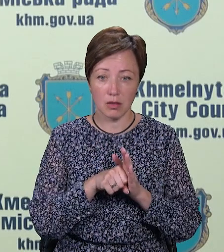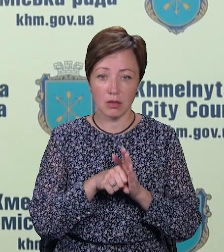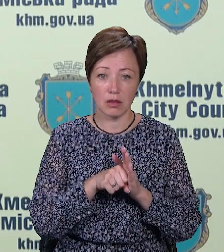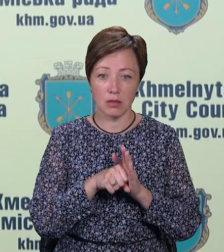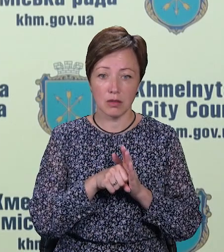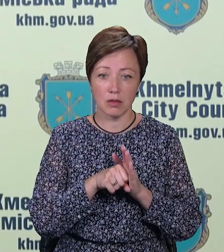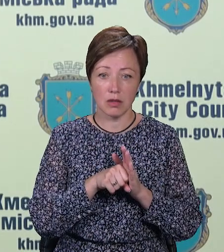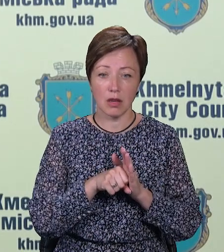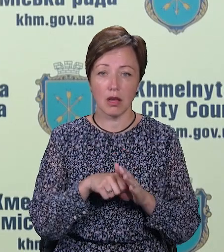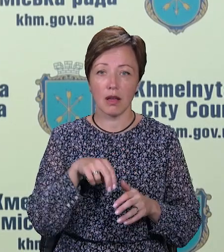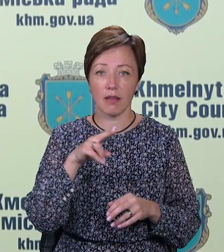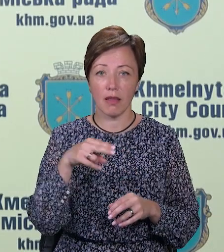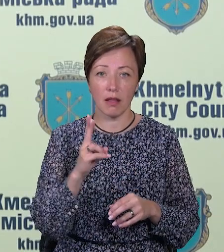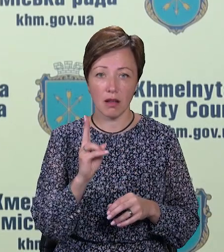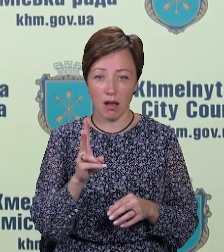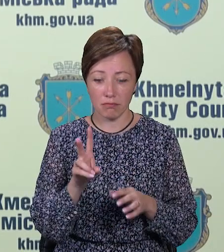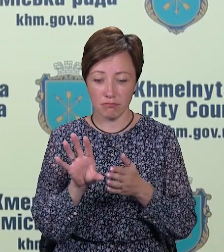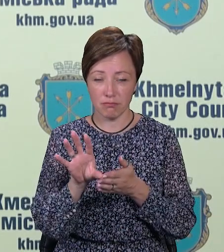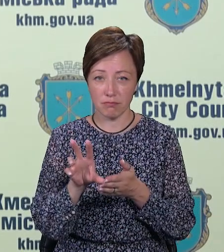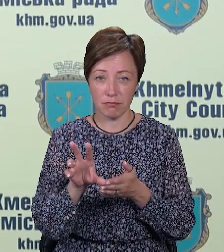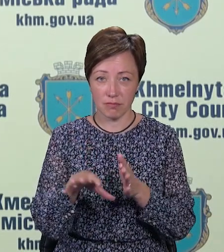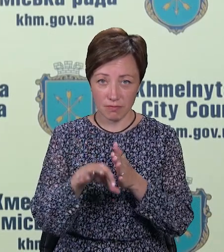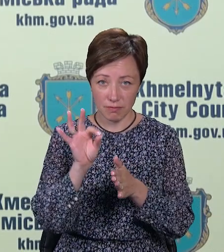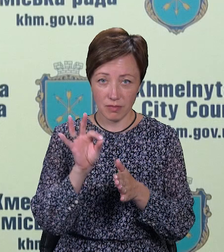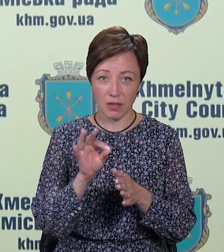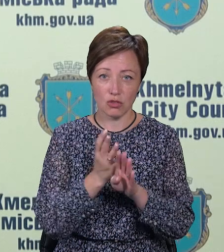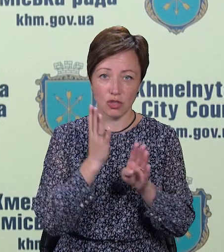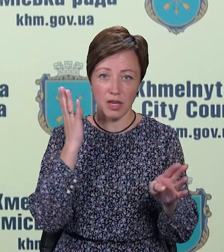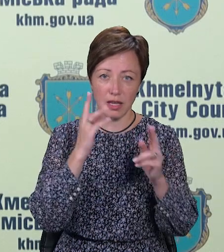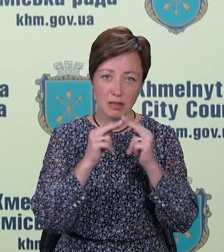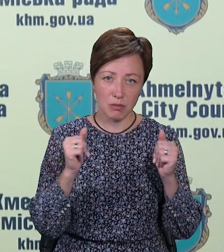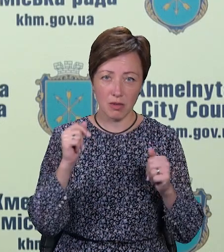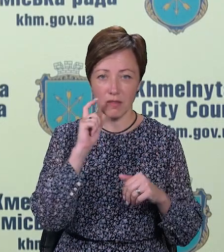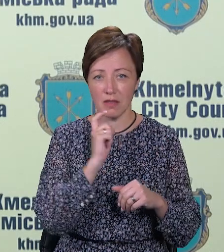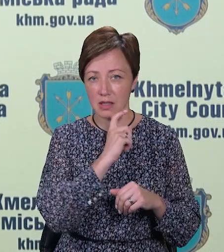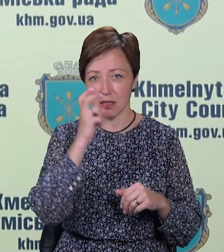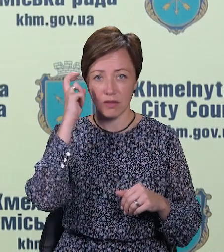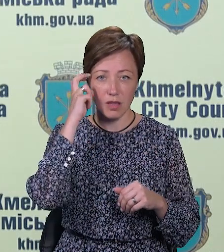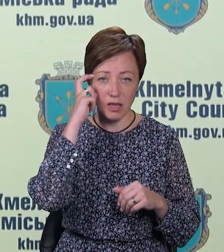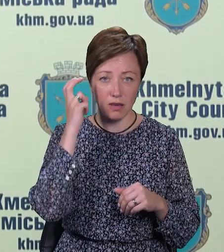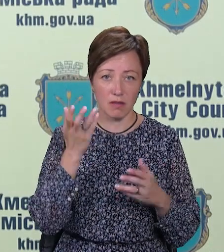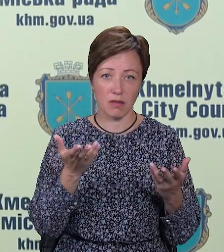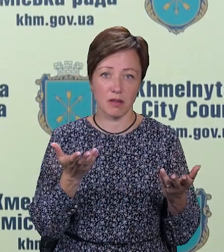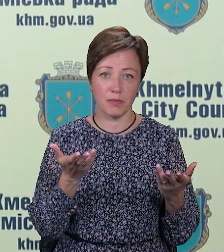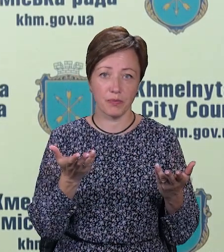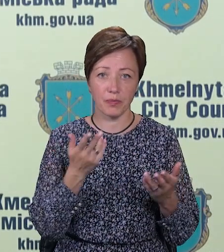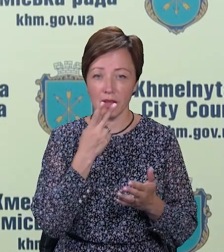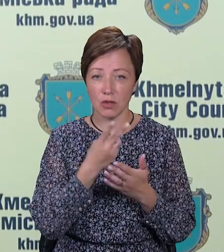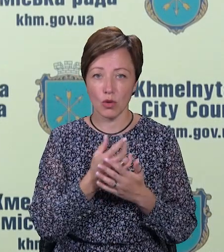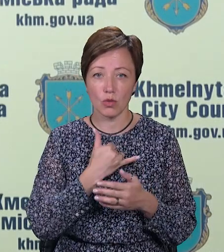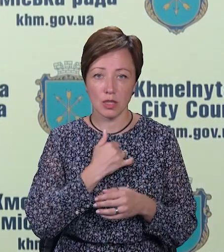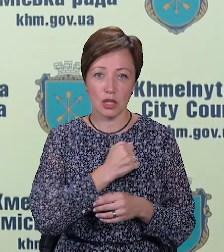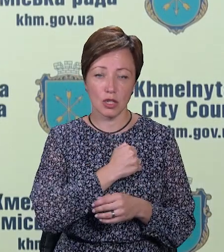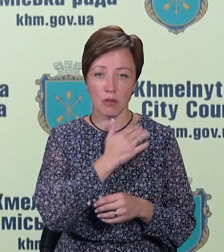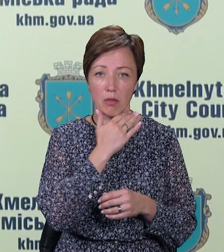а відібрані ДНК, вони стоять в чергах в Дніпрі, в Вінниці, в Києві. Ну і зважаючи на те, що в нас, на